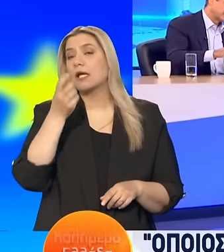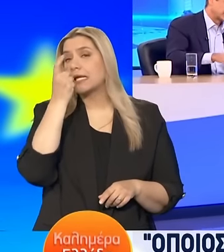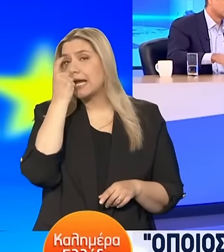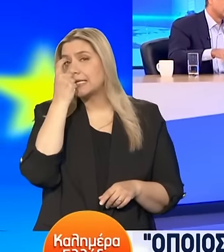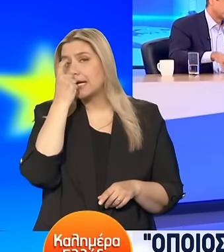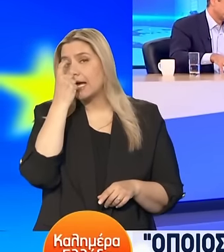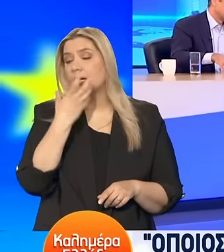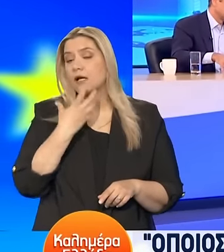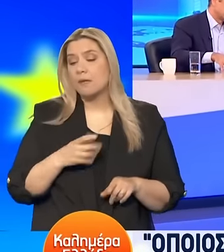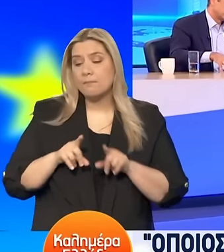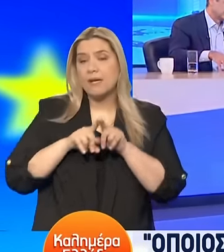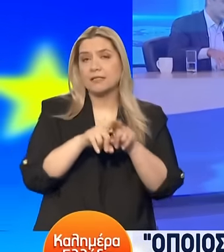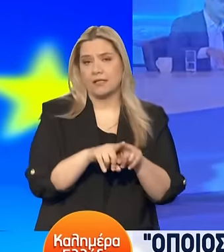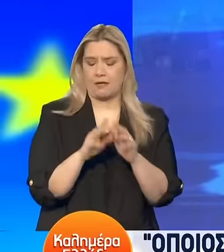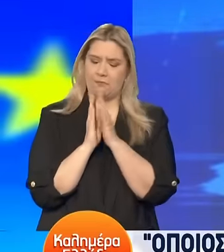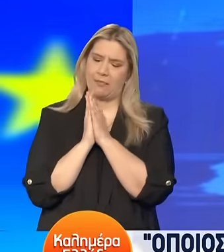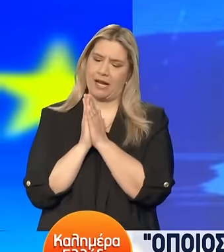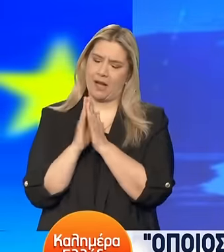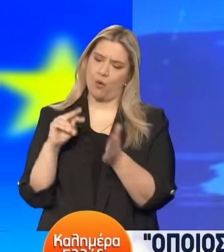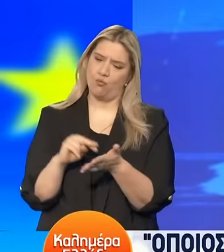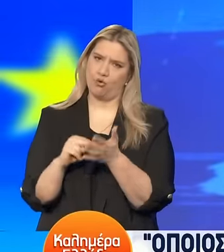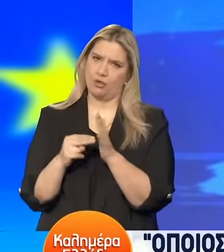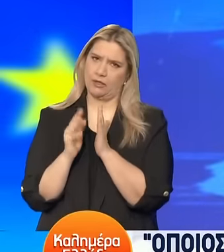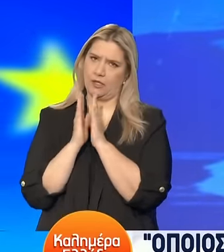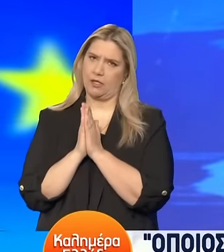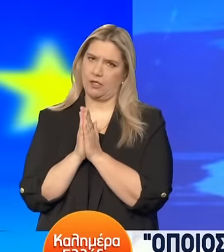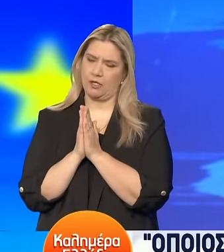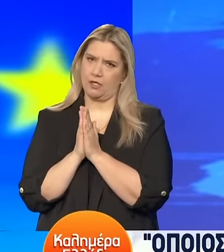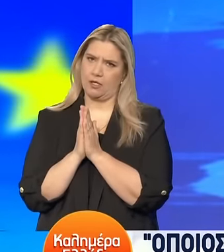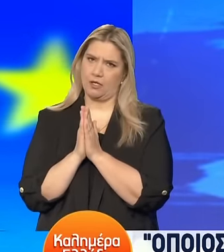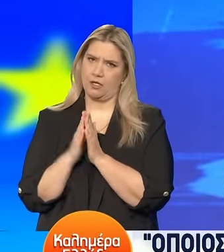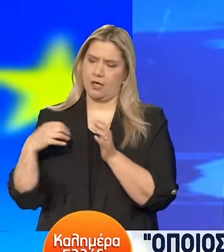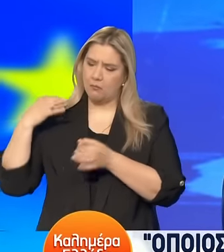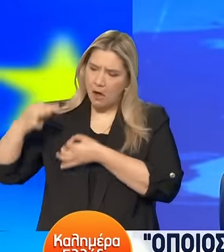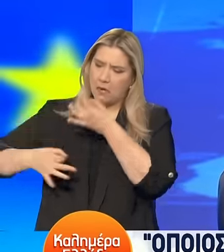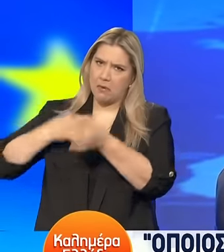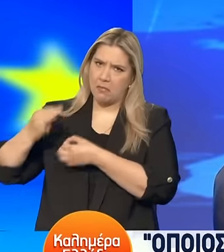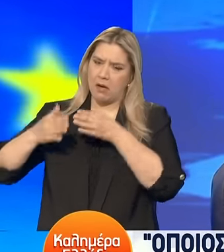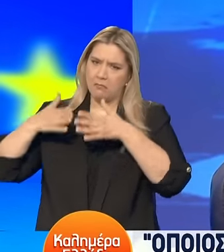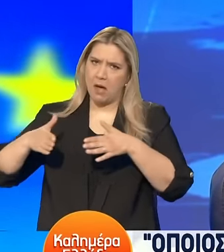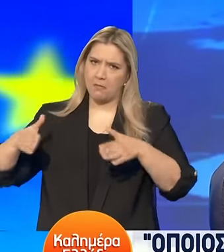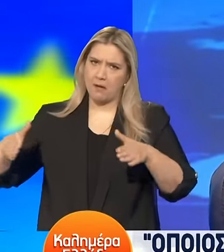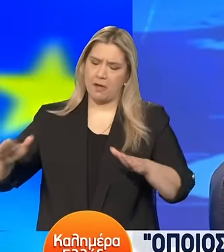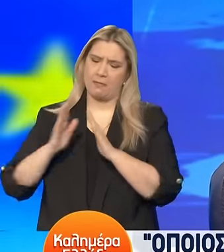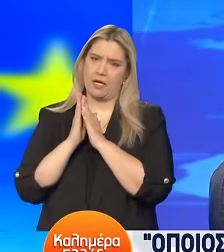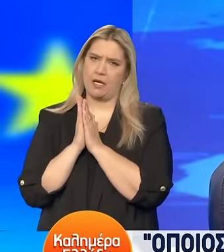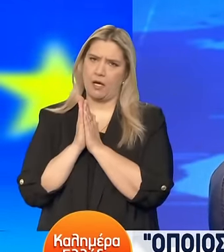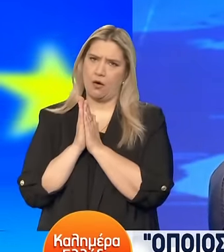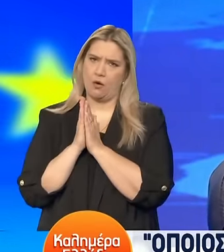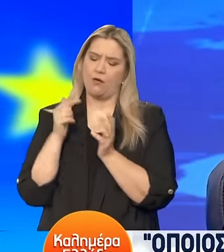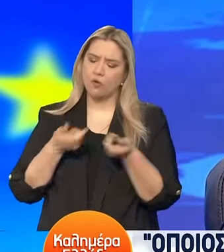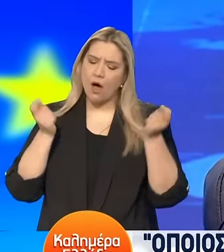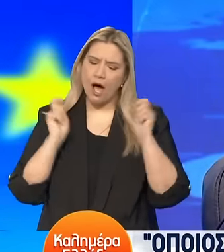θα παρακαλούσα πάρα πολύ να είμαστε προσεκτικοί στο πώς αναπαράγουμε την κοπτορακτική των κομμάτων η οποία είναι επίικώς